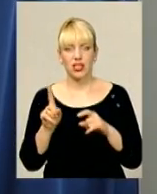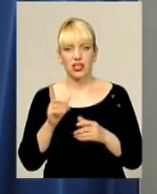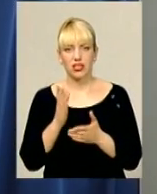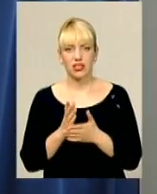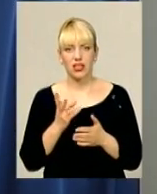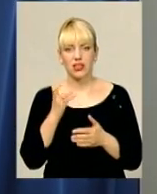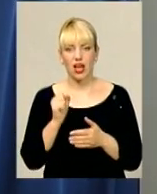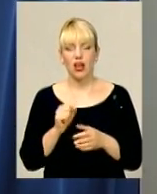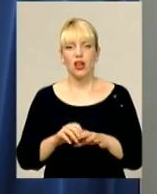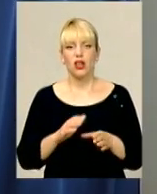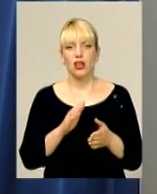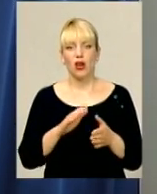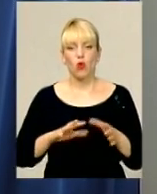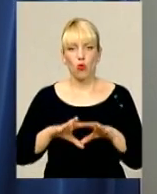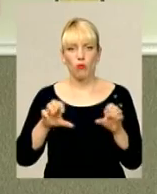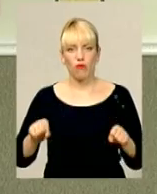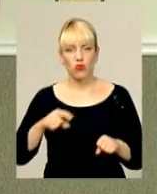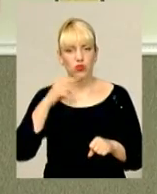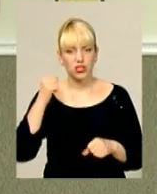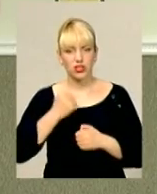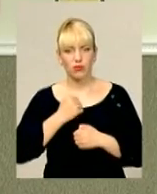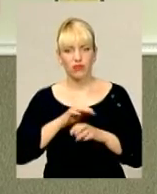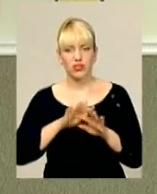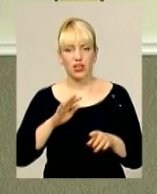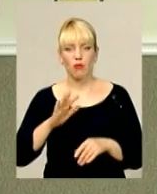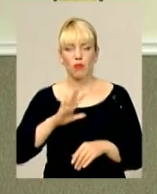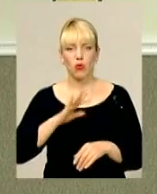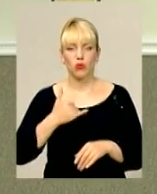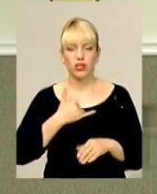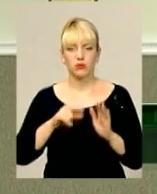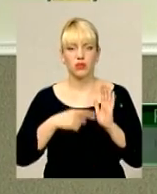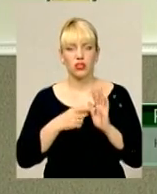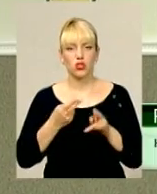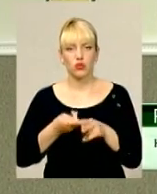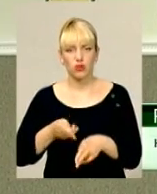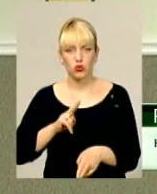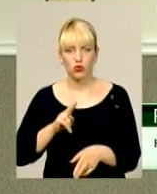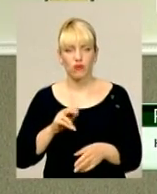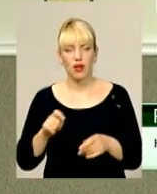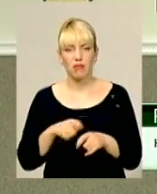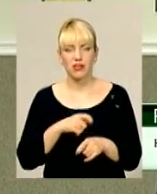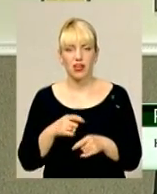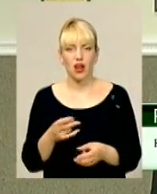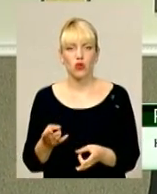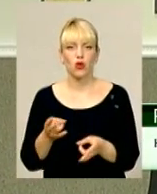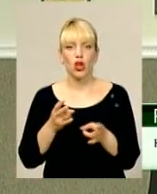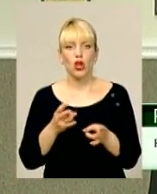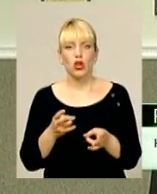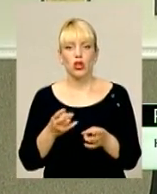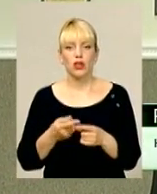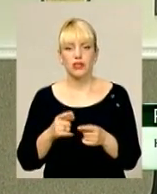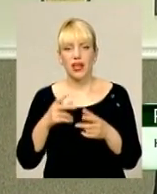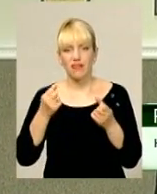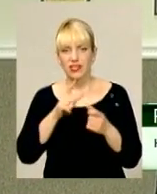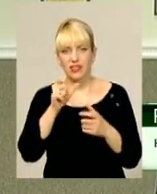окупованій російськими військами території. Були питання у нас щодо відшкодування матеріальної шкоди за втрачене майно. І ми з вами